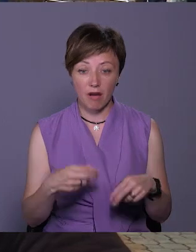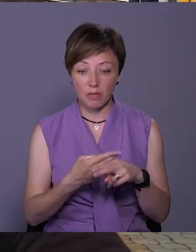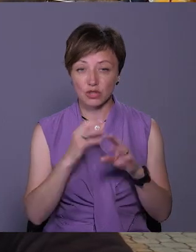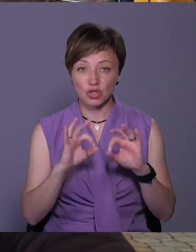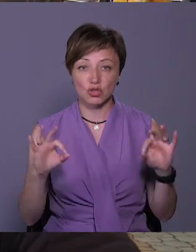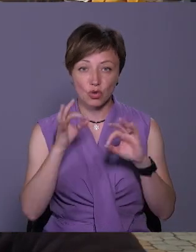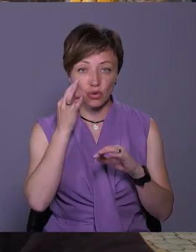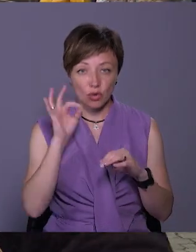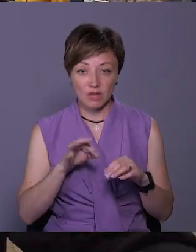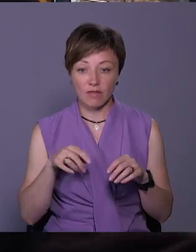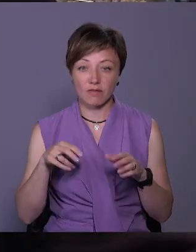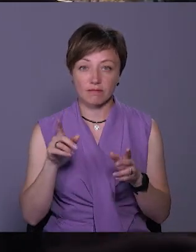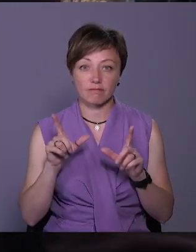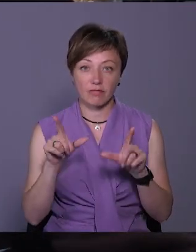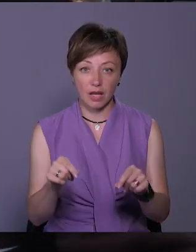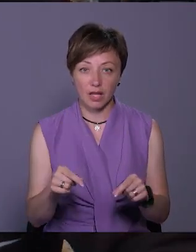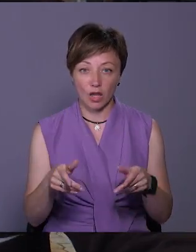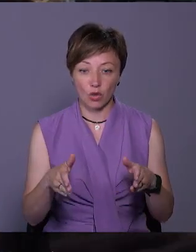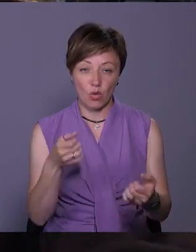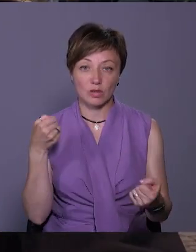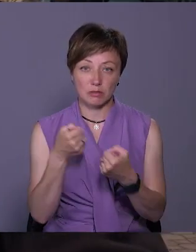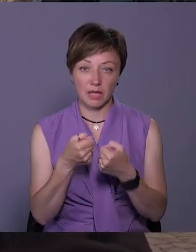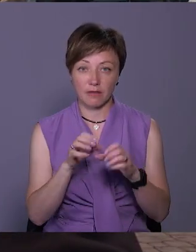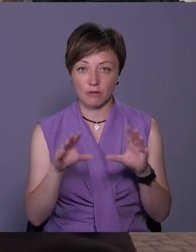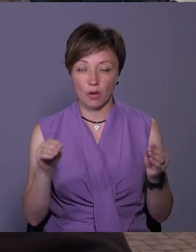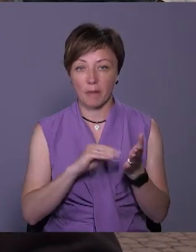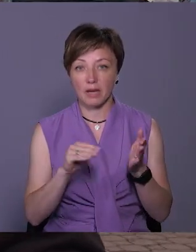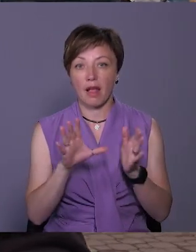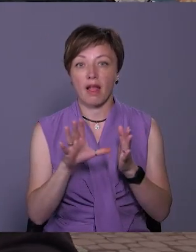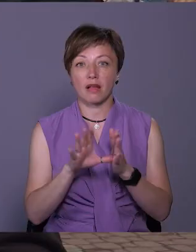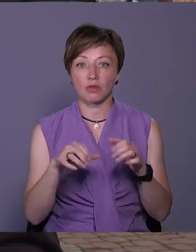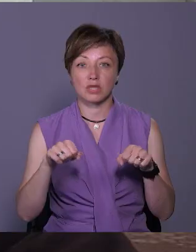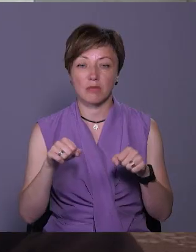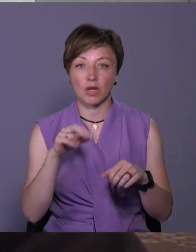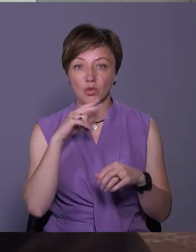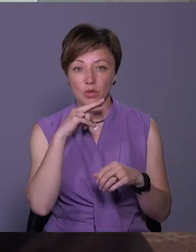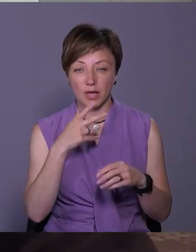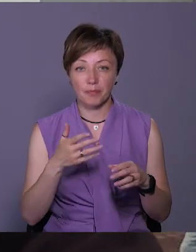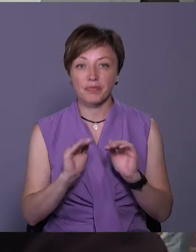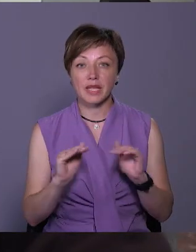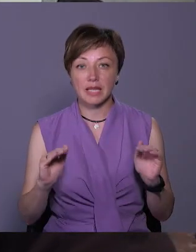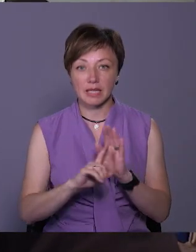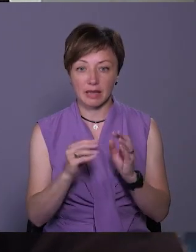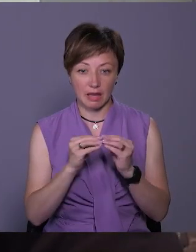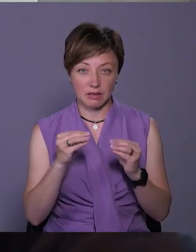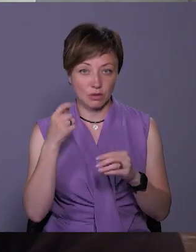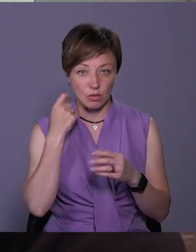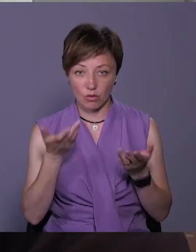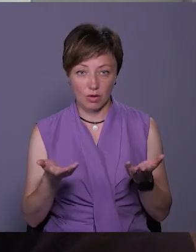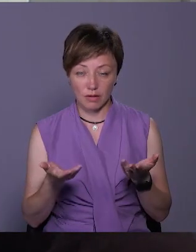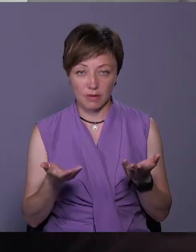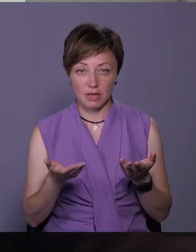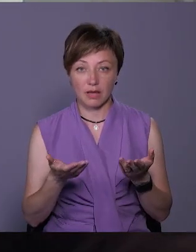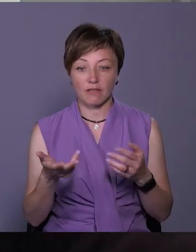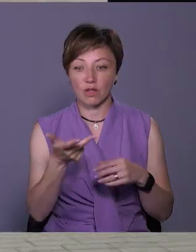нічого, без опита, виїхала на дорогу, її збили і все. А потім пишуть, що електросамокати – це дурня. Міні діти їздять 10 років і так